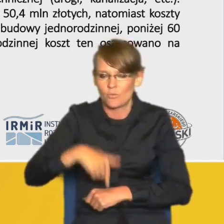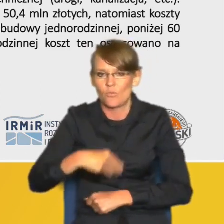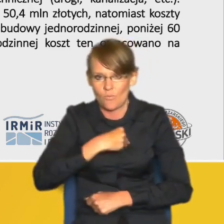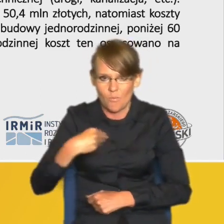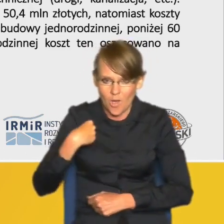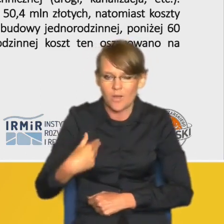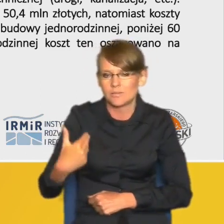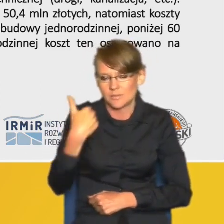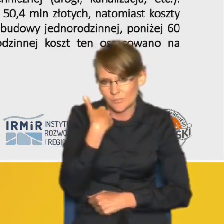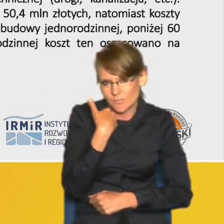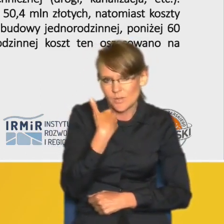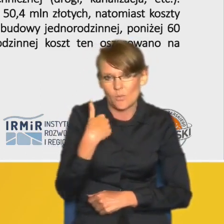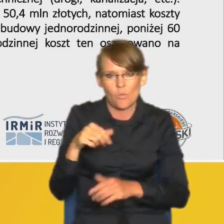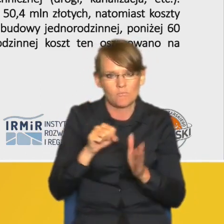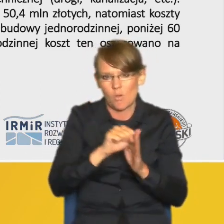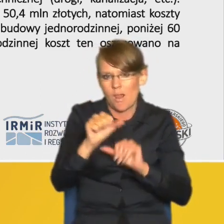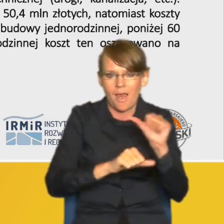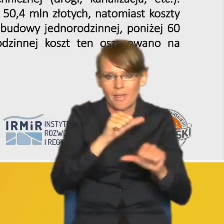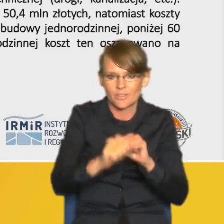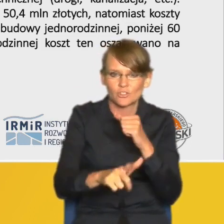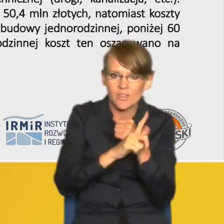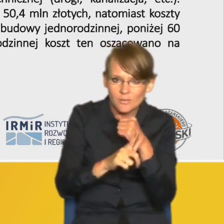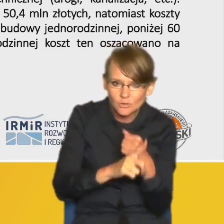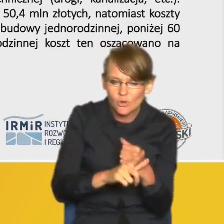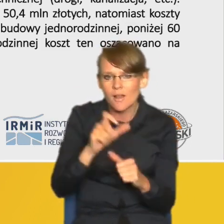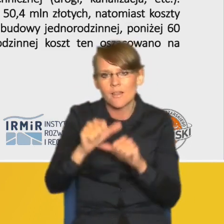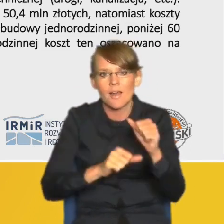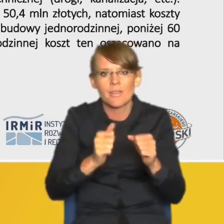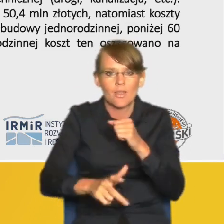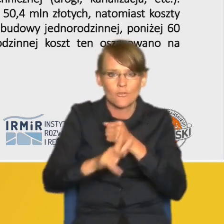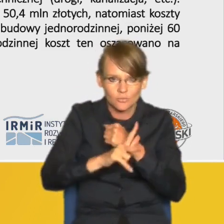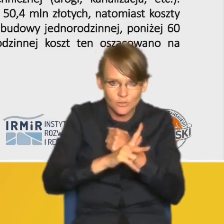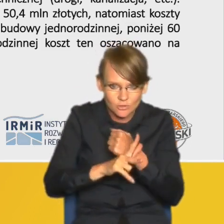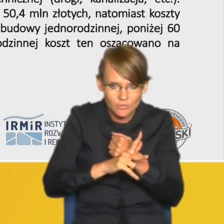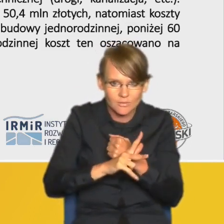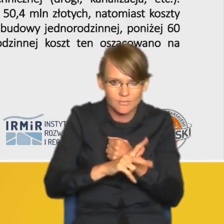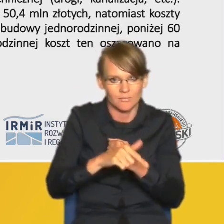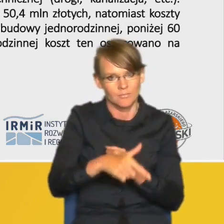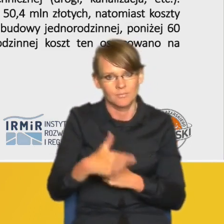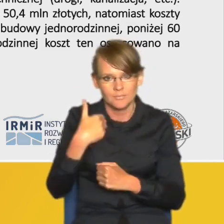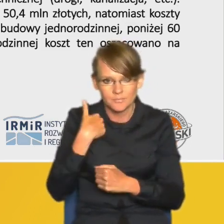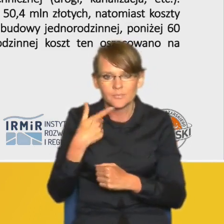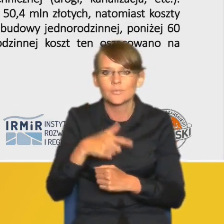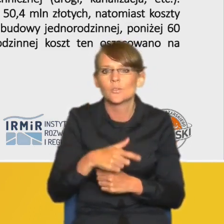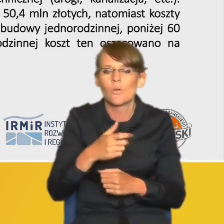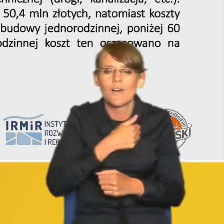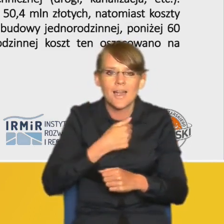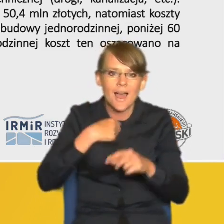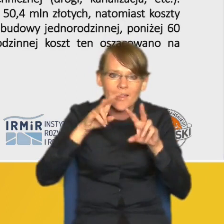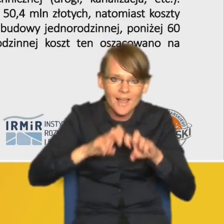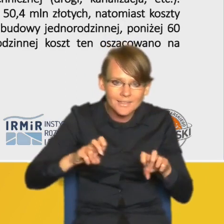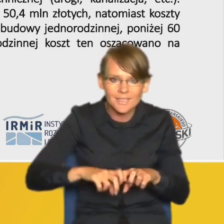wypracowane od lat siedemdziesiątych przez lata osiemdziesiąte myślę tu optymalizacji warszawskiej analizie